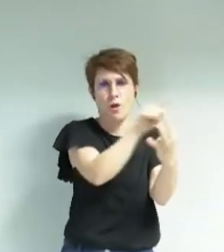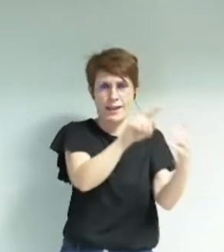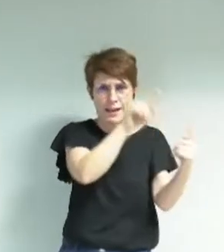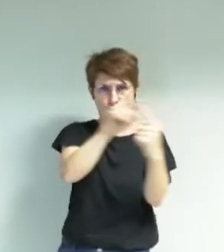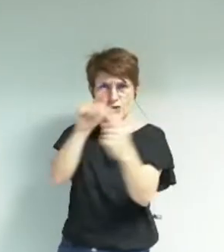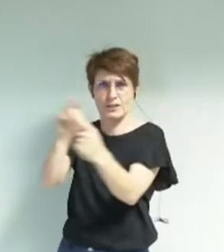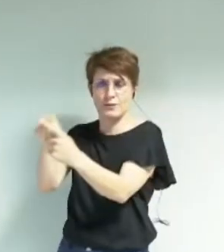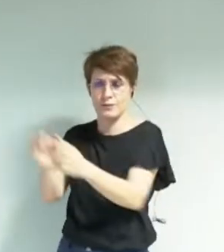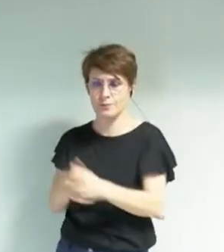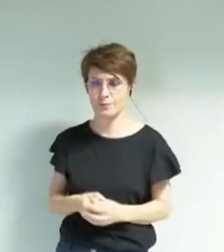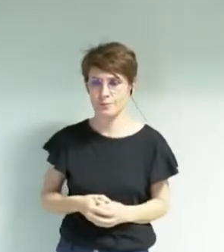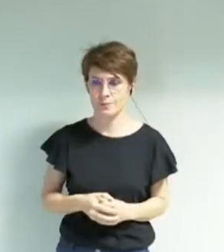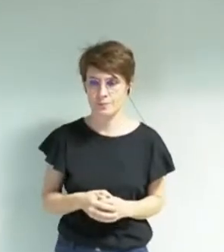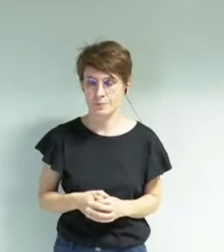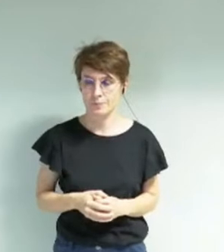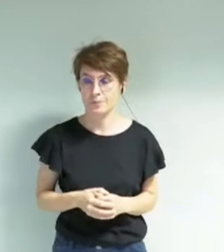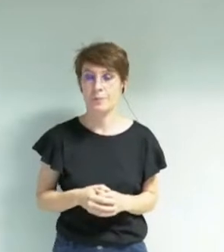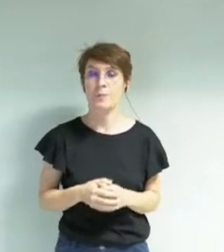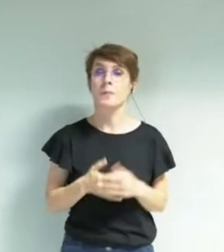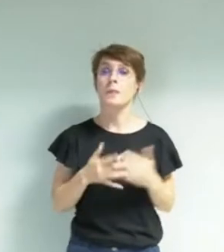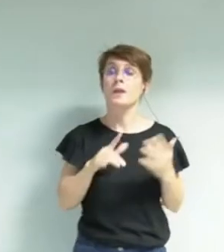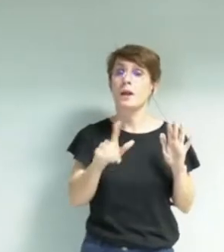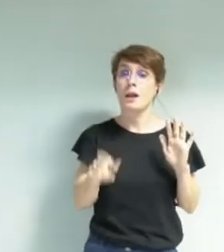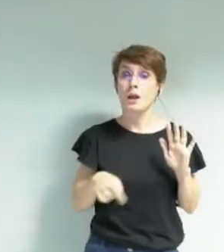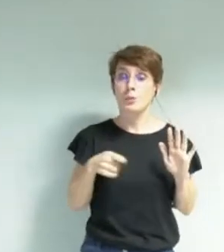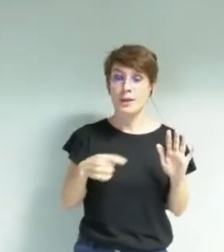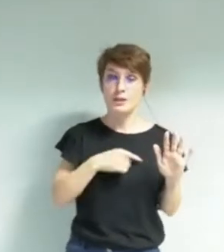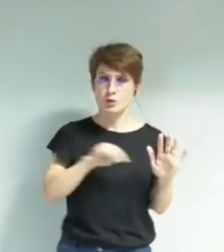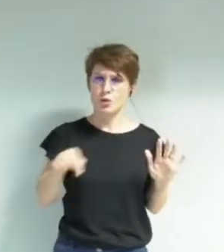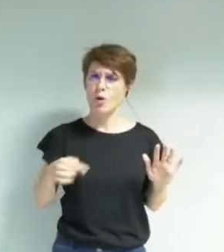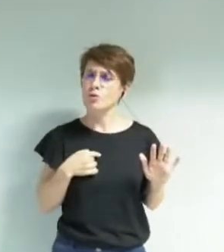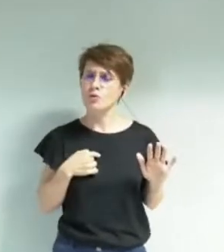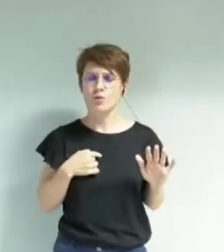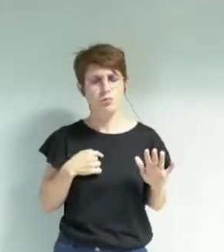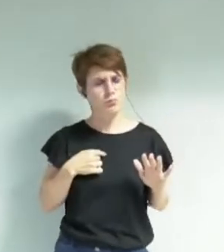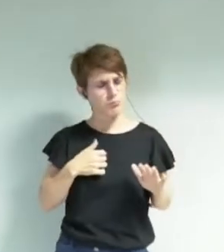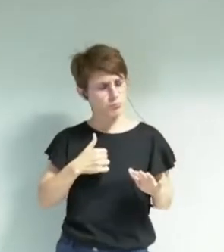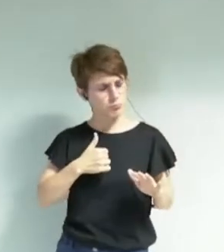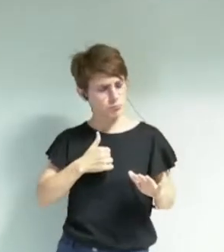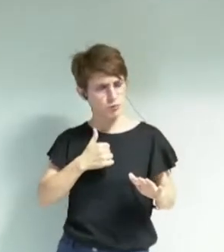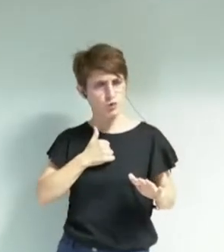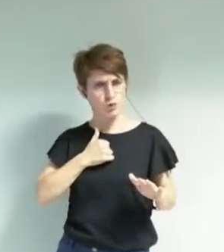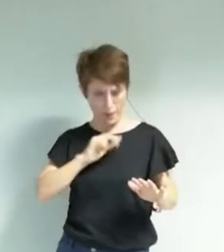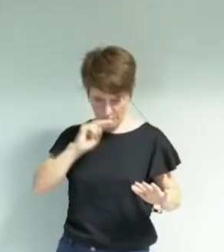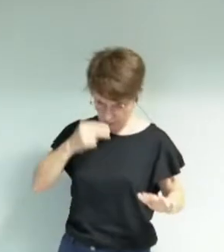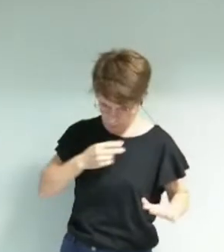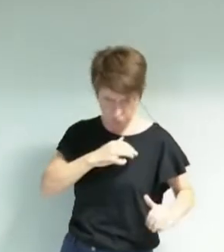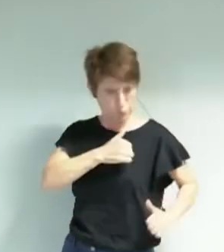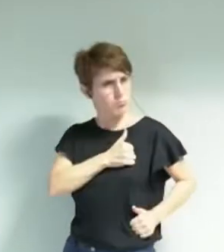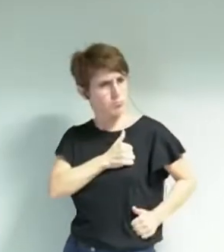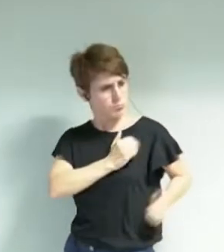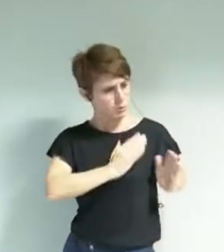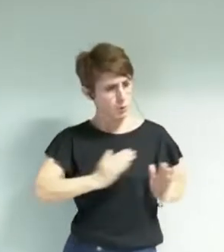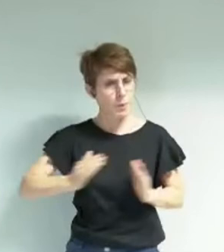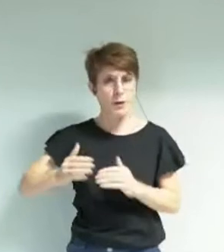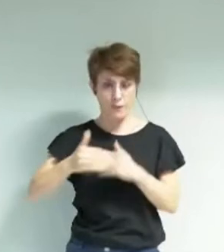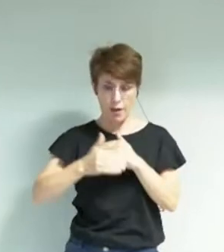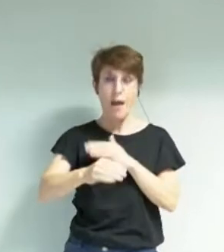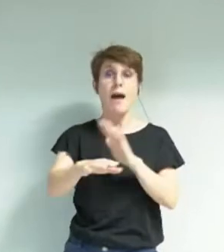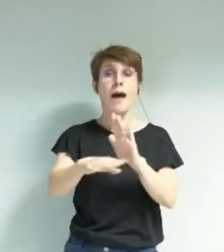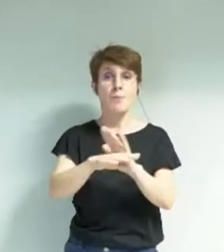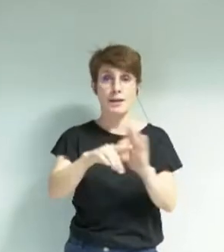Ainsi, nous serons d'abord et avant tout extrêmement exigeants avec nous-mêmes. Dès 2023, les priorités énoncées